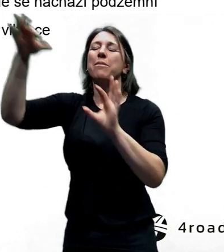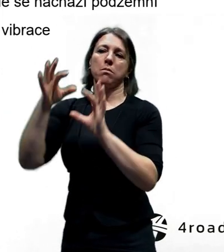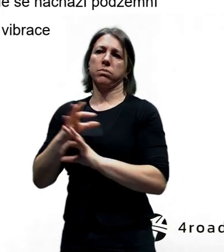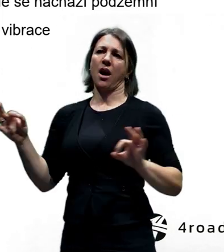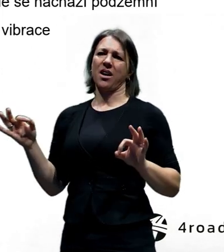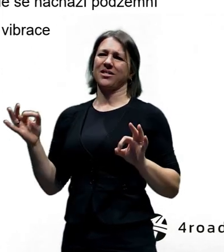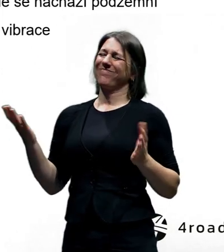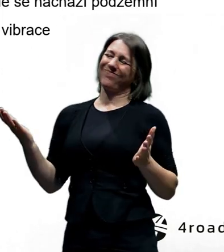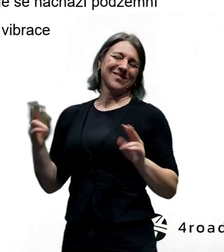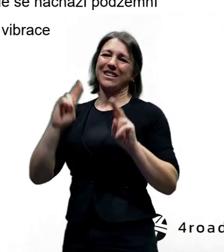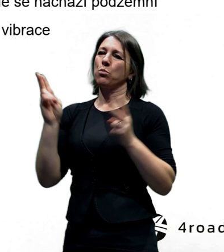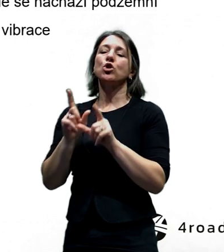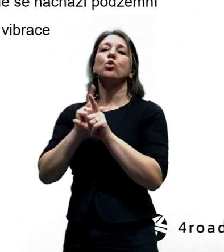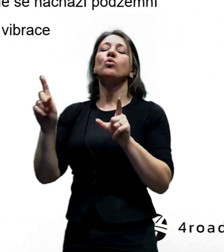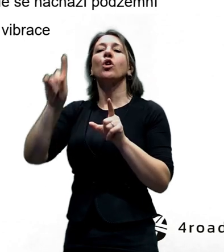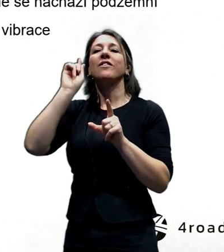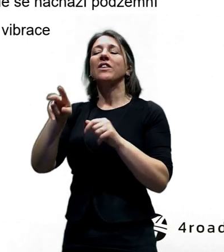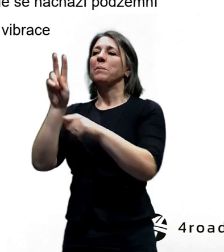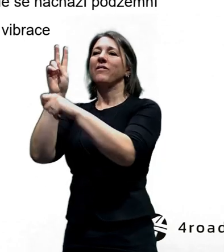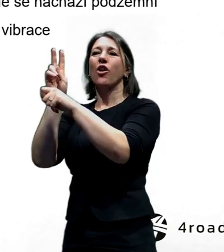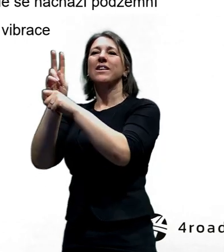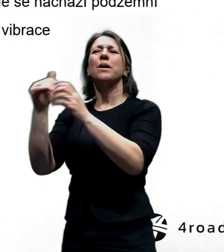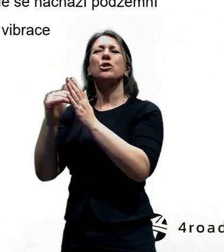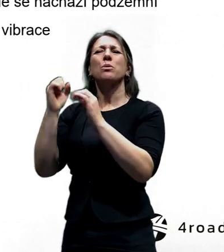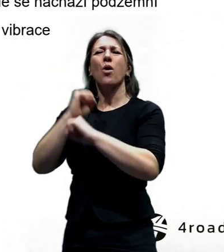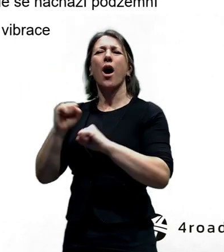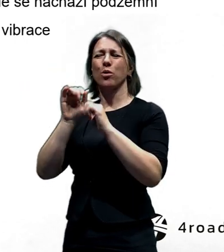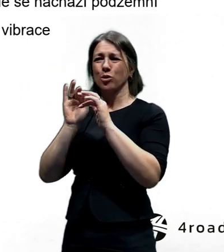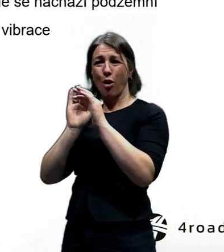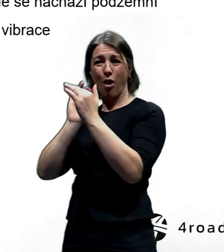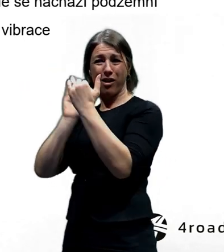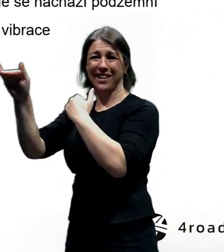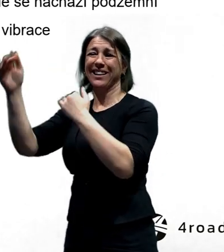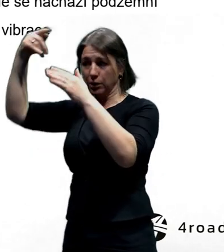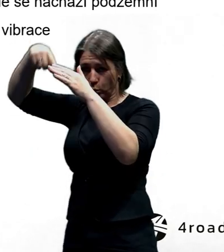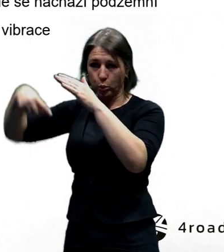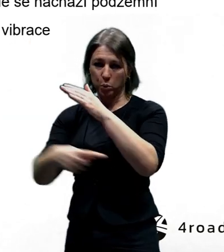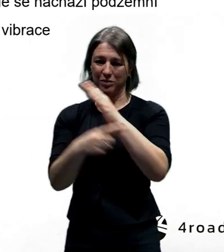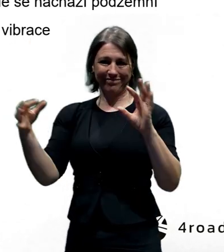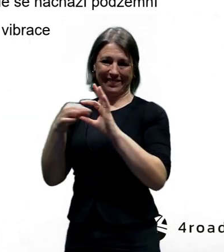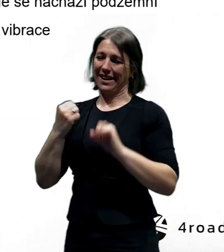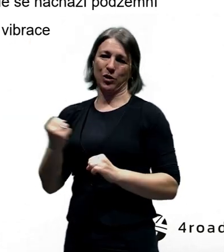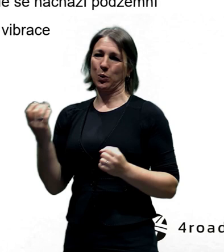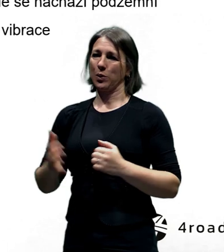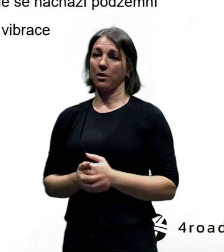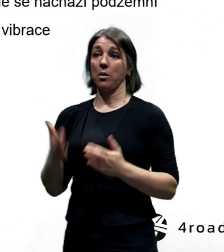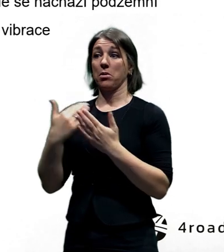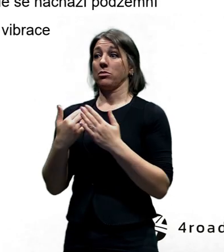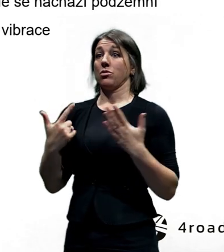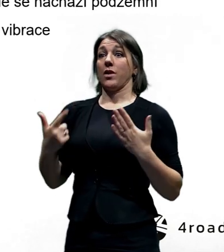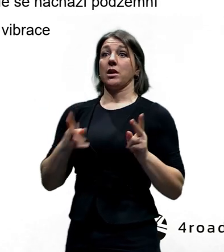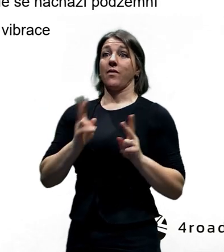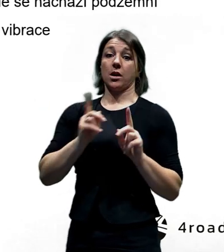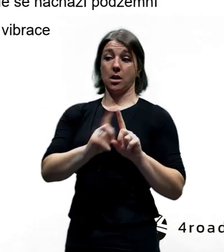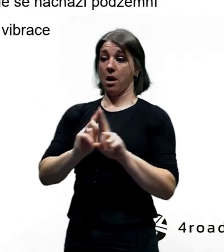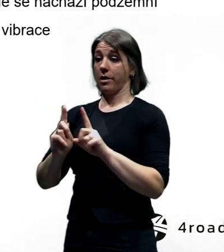nekapacitní řešení toho MŮK vychovatelná. V tuhle tu chvíli v podstatě jsme došli do